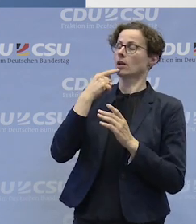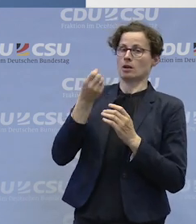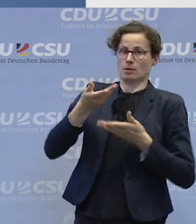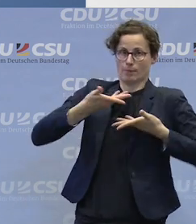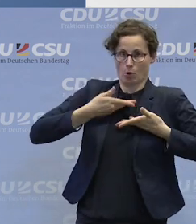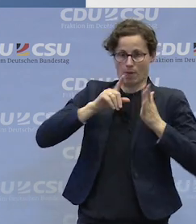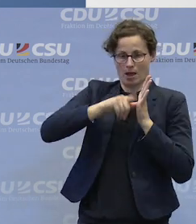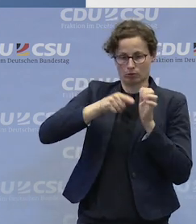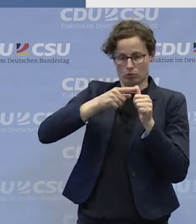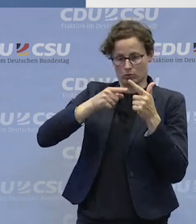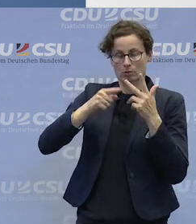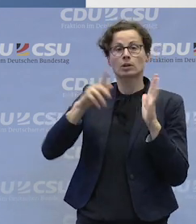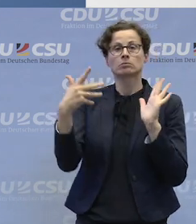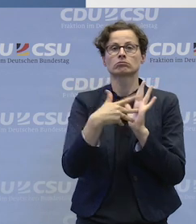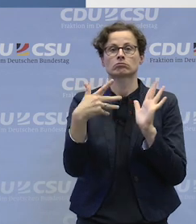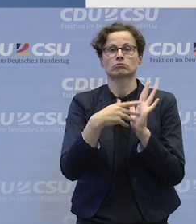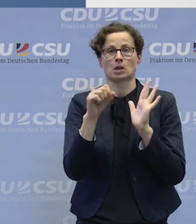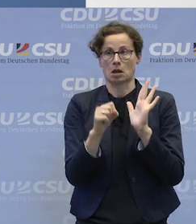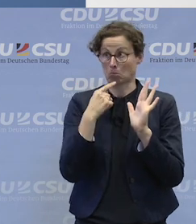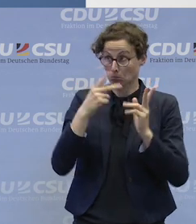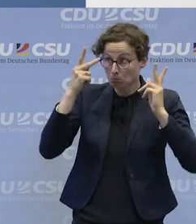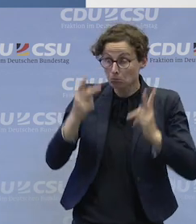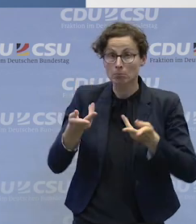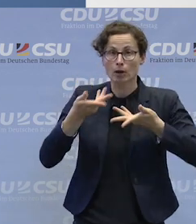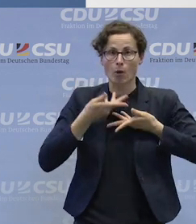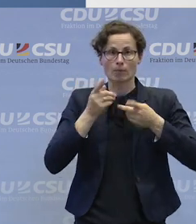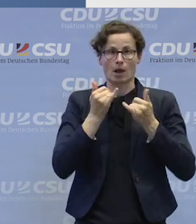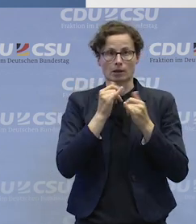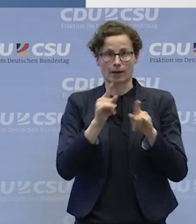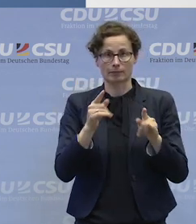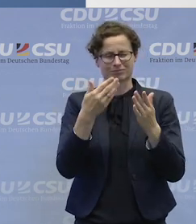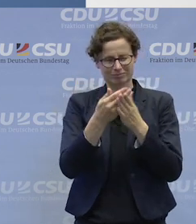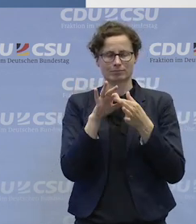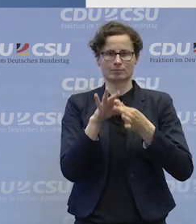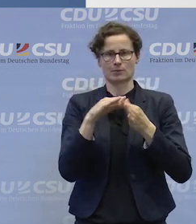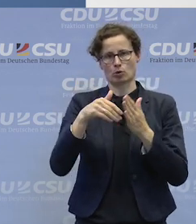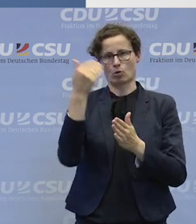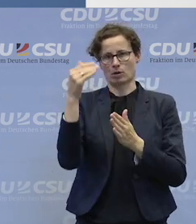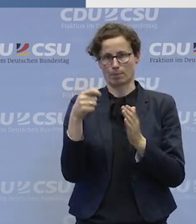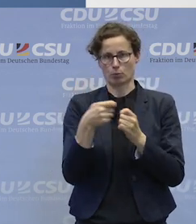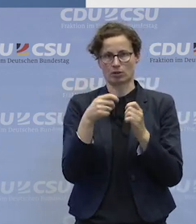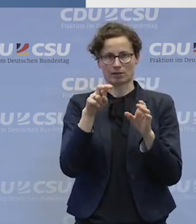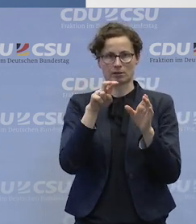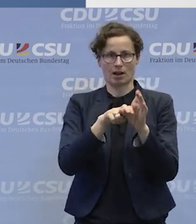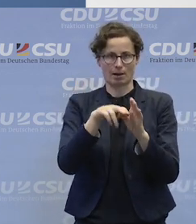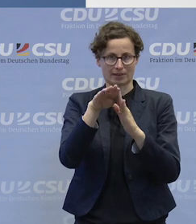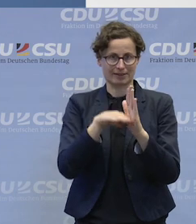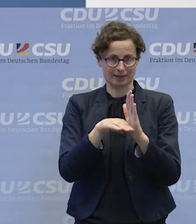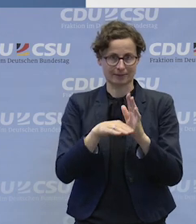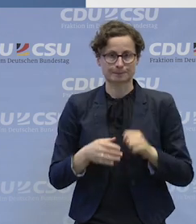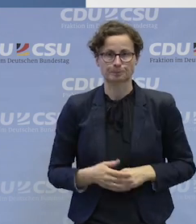personenzentriert, ein Thema, das das gesamte Bundesteilhabegesetz mit dann auch prägt.